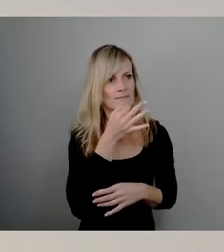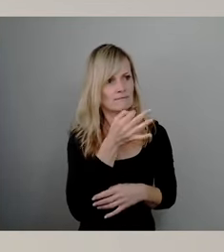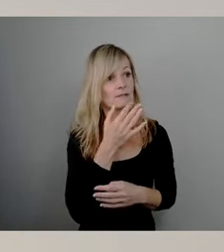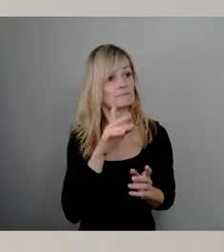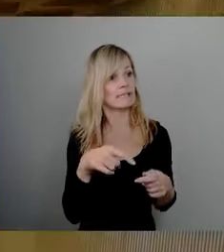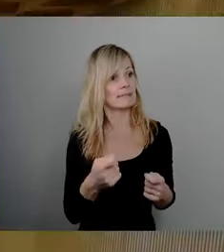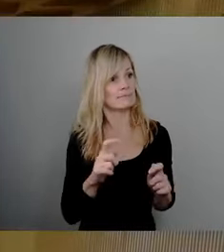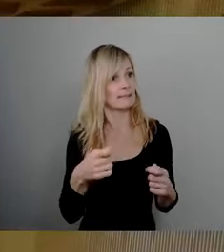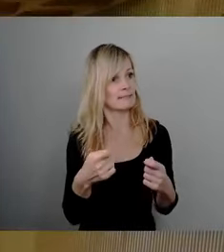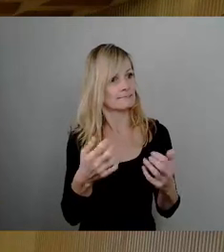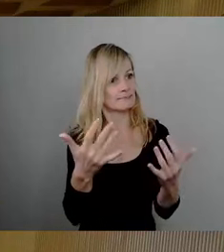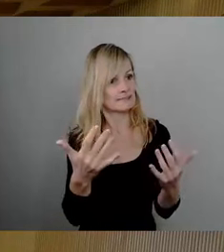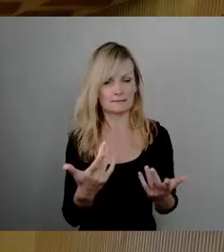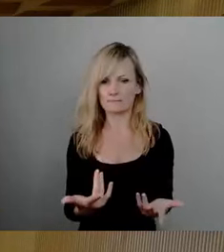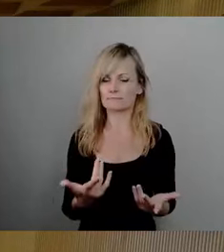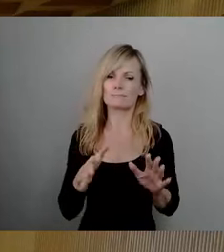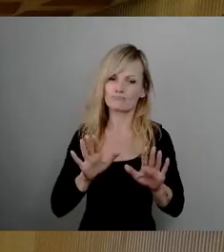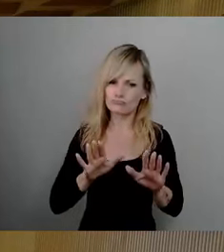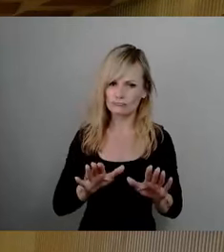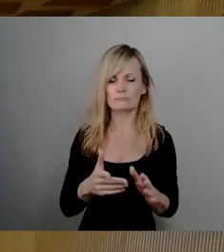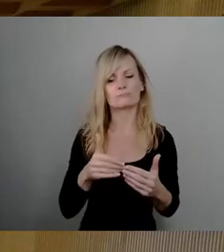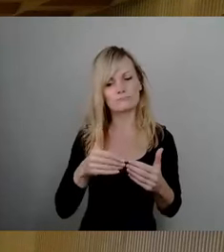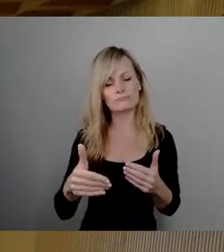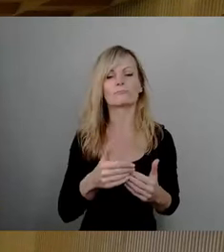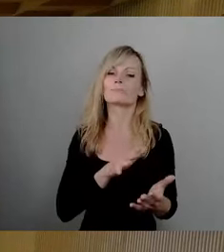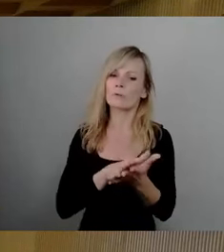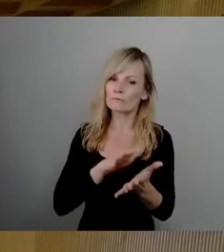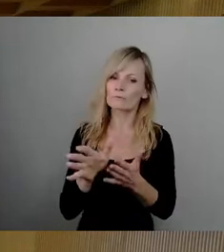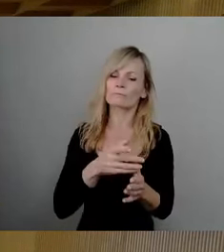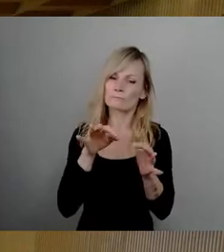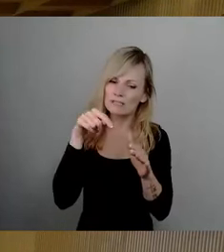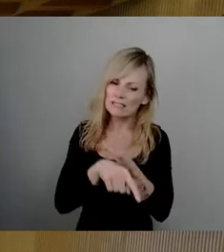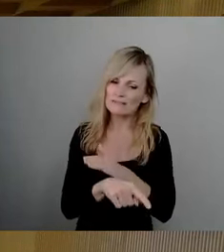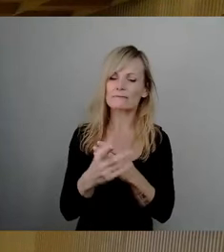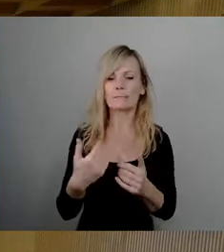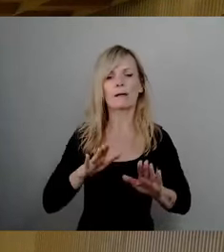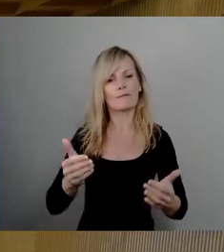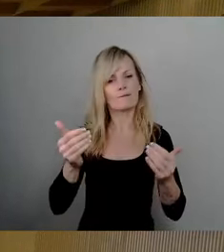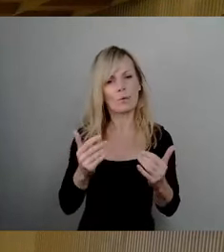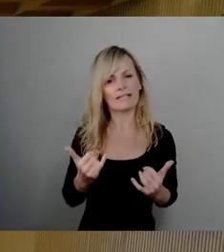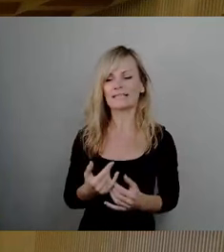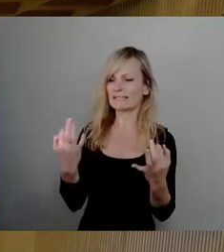kann man darüber in eine fundierte Auswertung gehen. Aber zunächst über den Sachstand. Herr Kühn, bitteschön.